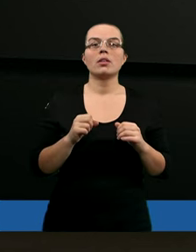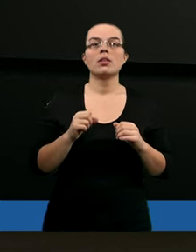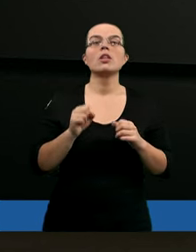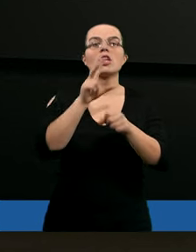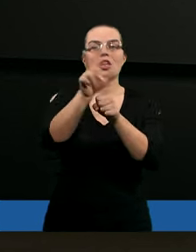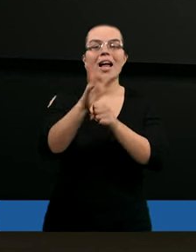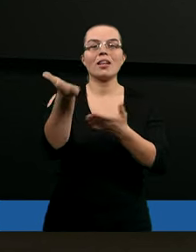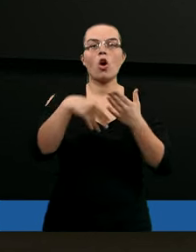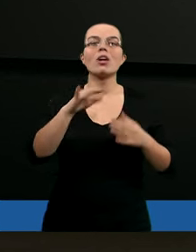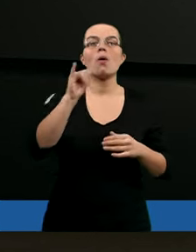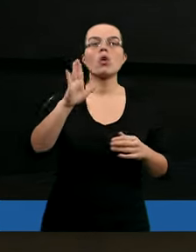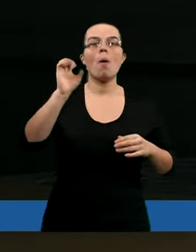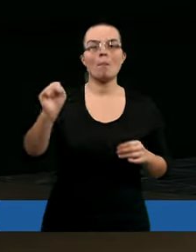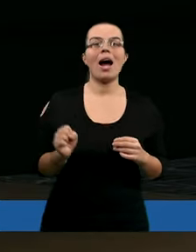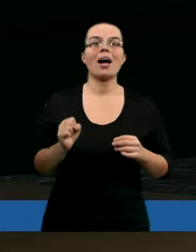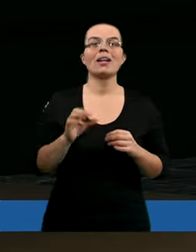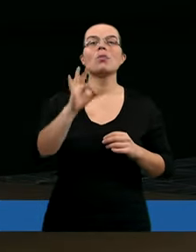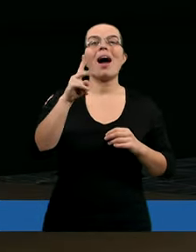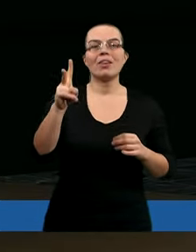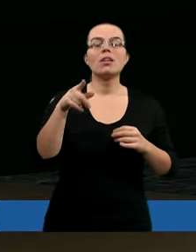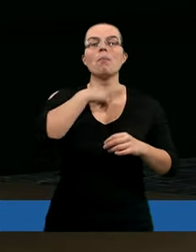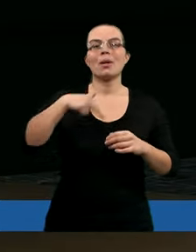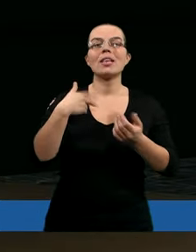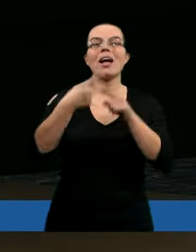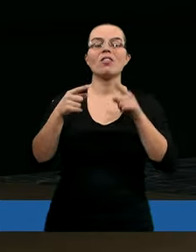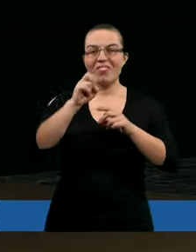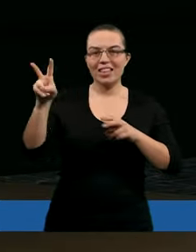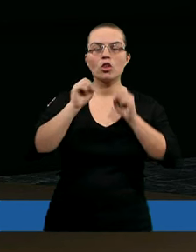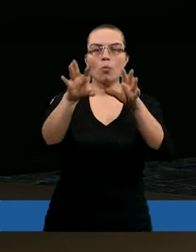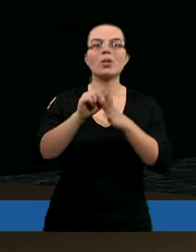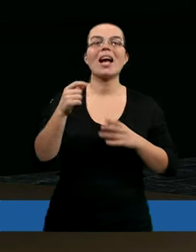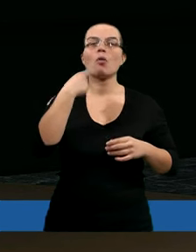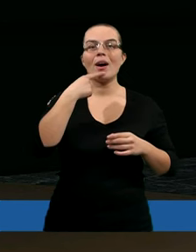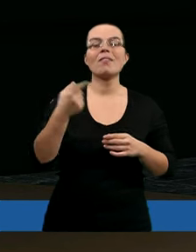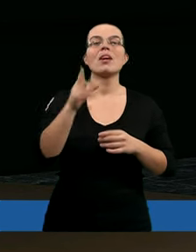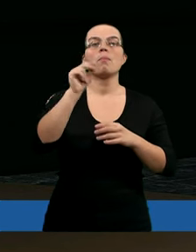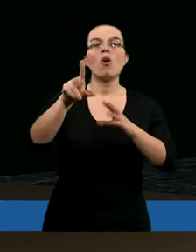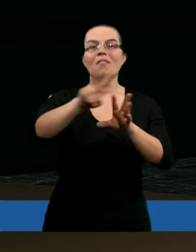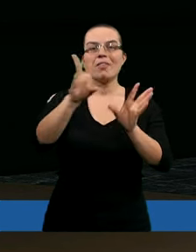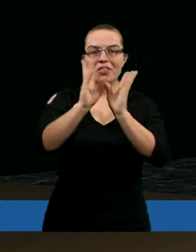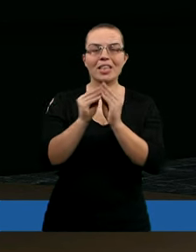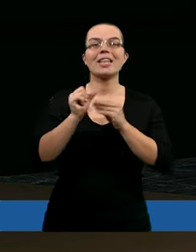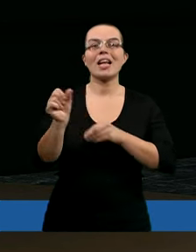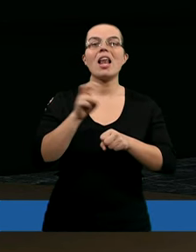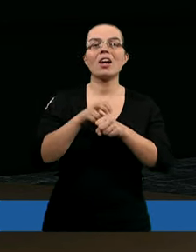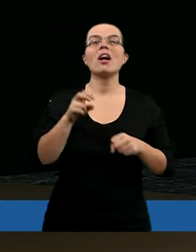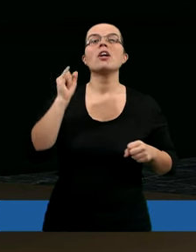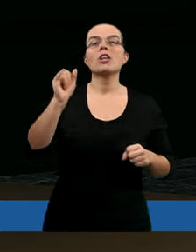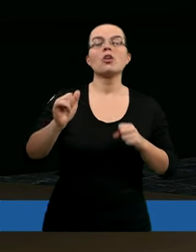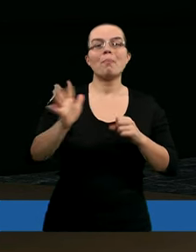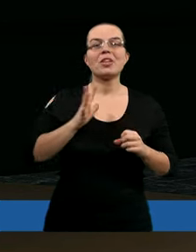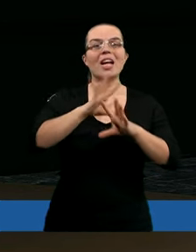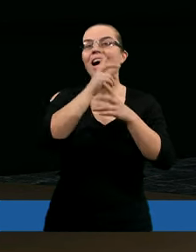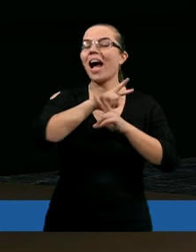trzynastego rozdziału Księgi Joba. Wy natomiast dopuszczacie się kłamstwa, marnymi wszyscy jesteście lekarzami. Obyście